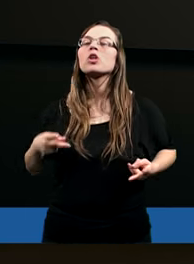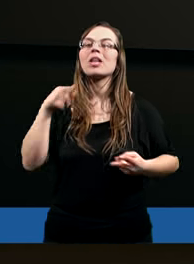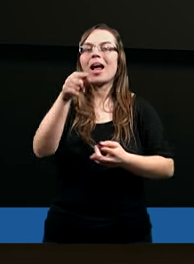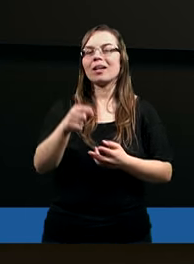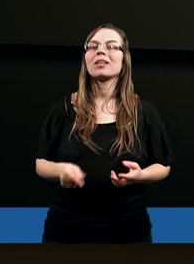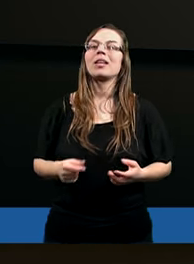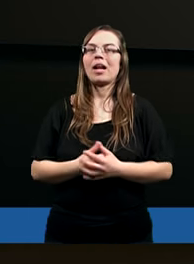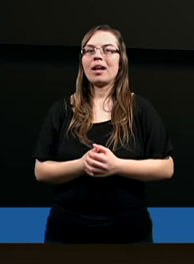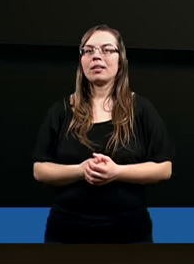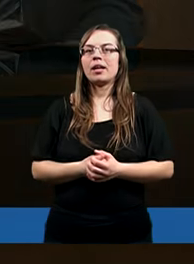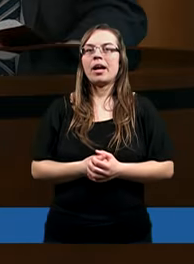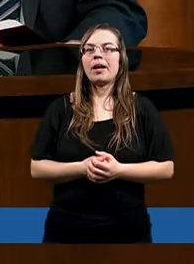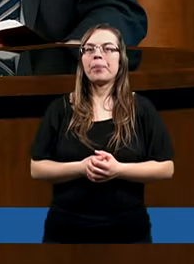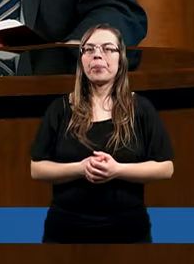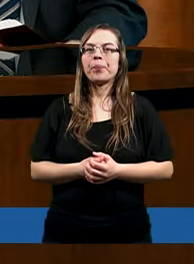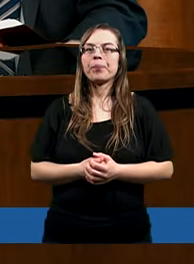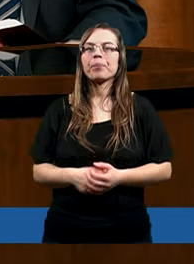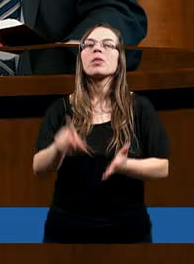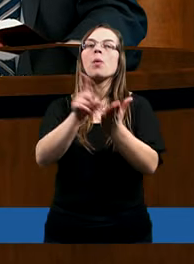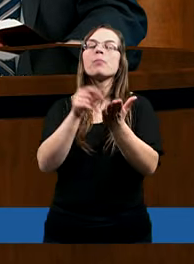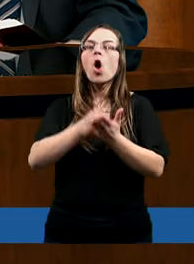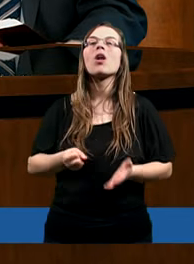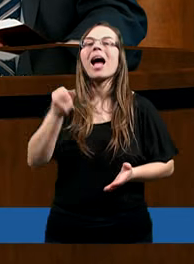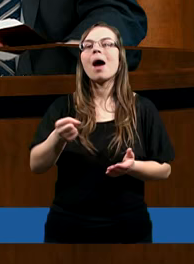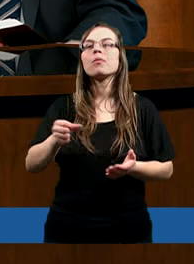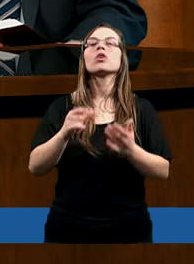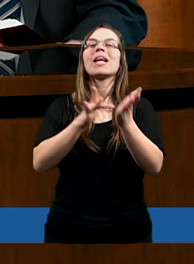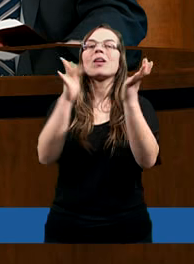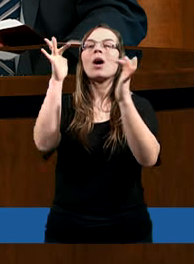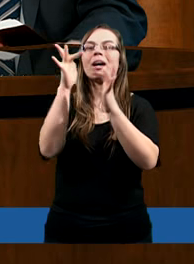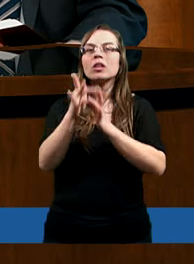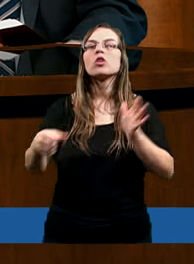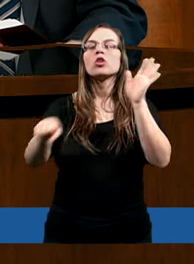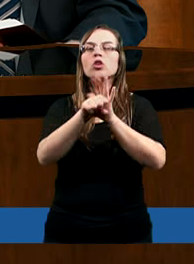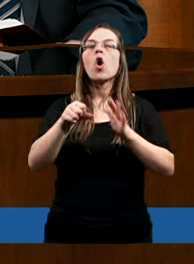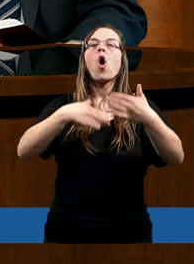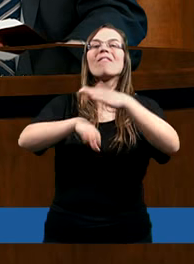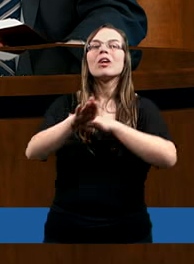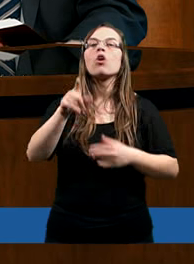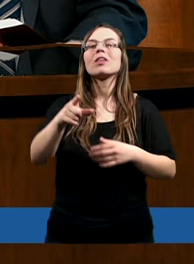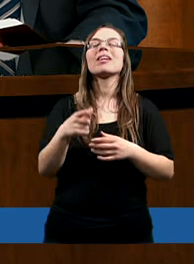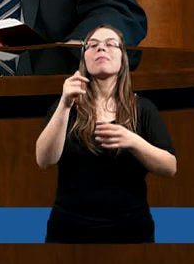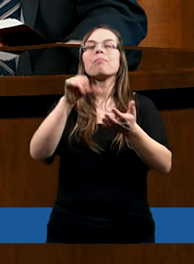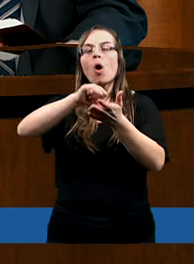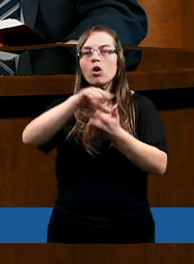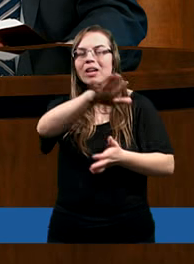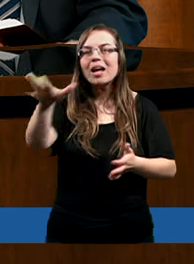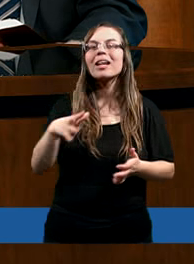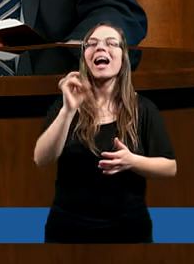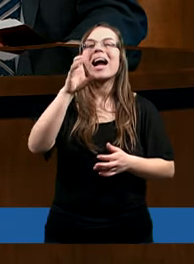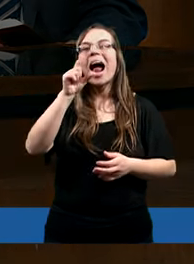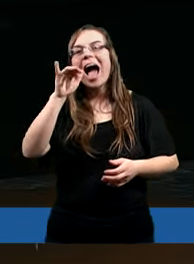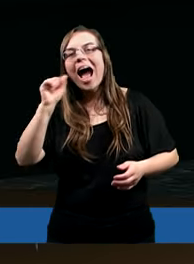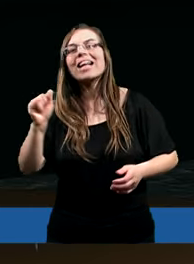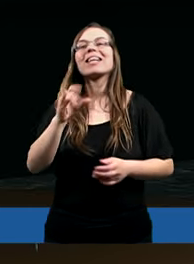wstępu. Piotr, apostoł Jezusa Chrystusa do wychodźców rozproszonych po pońcie